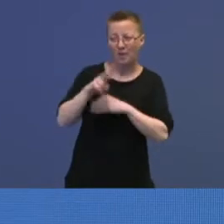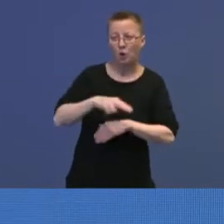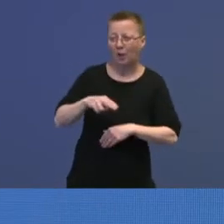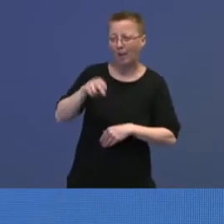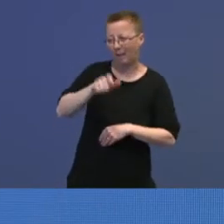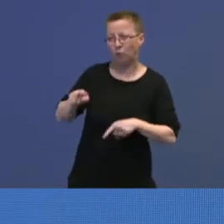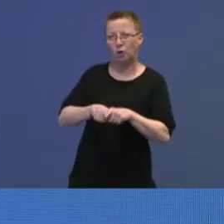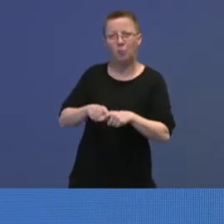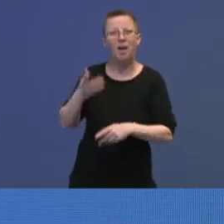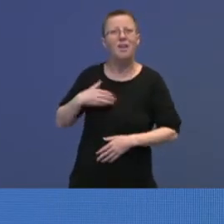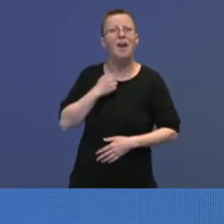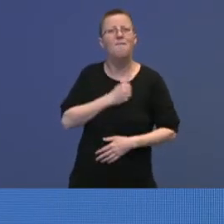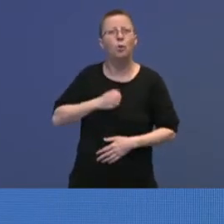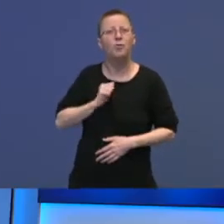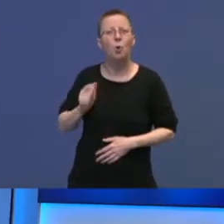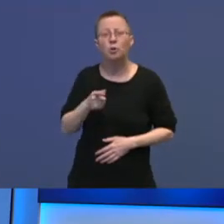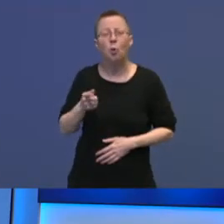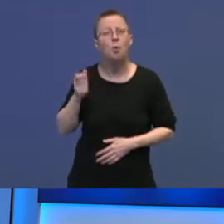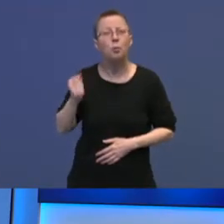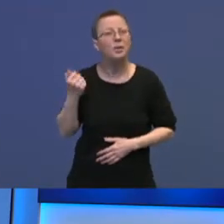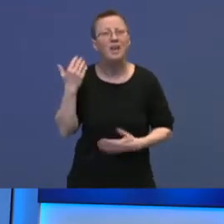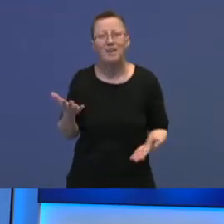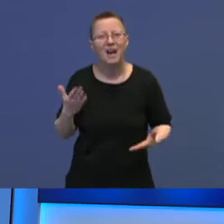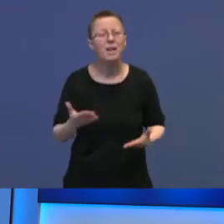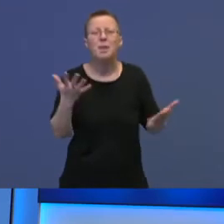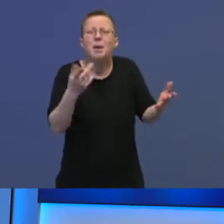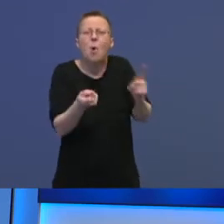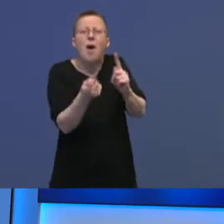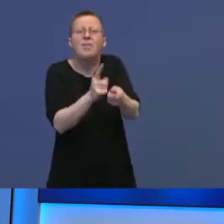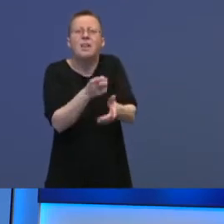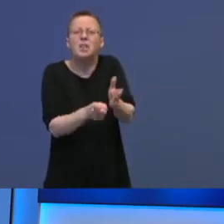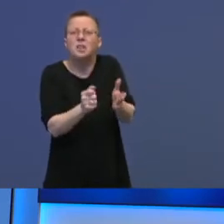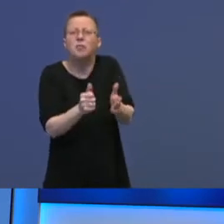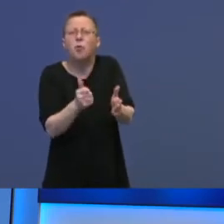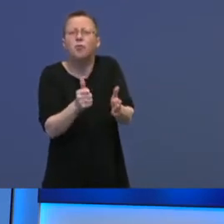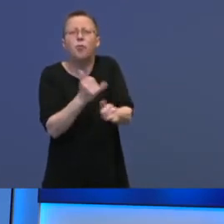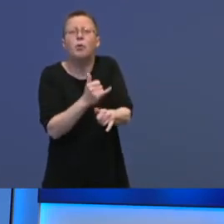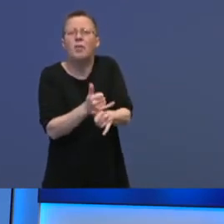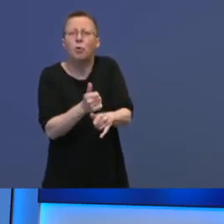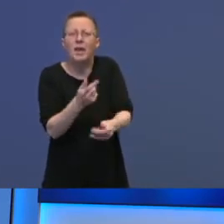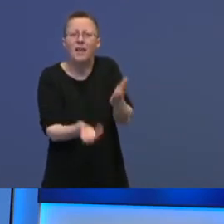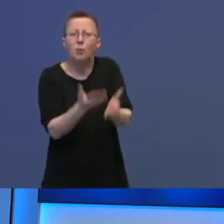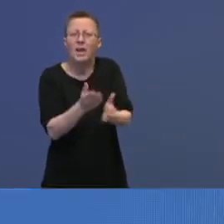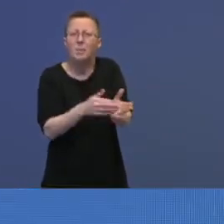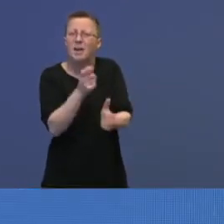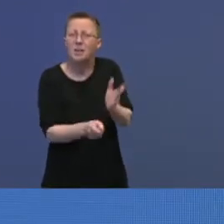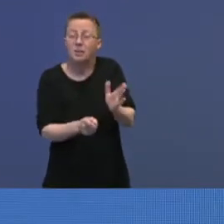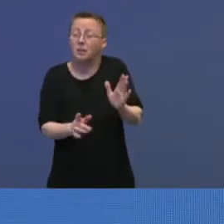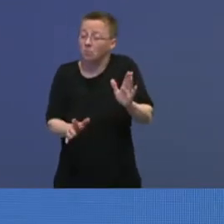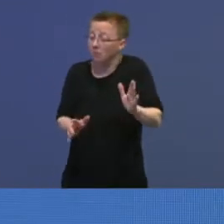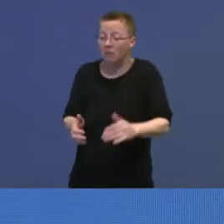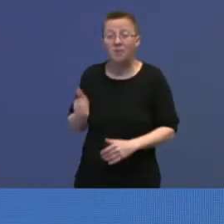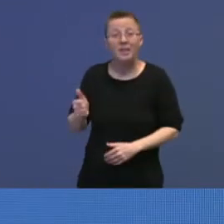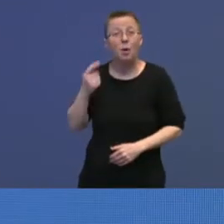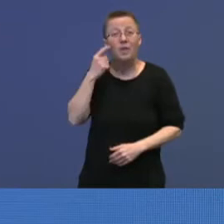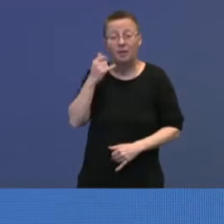vil oss vondt eller ikke bør være her. Men hva er det som må endres raskt for at dere kan se på den avgjørelsen raskere? Ja, handler jo om